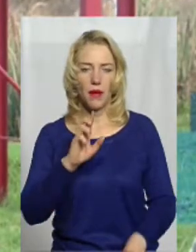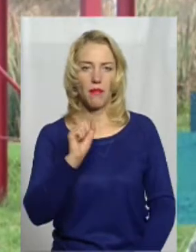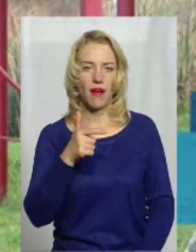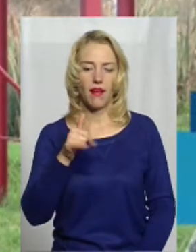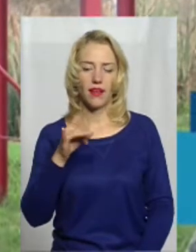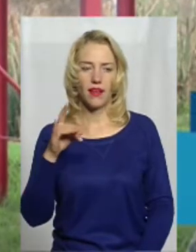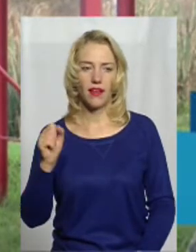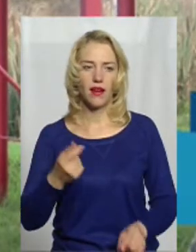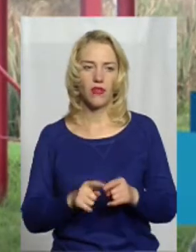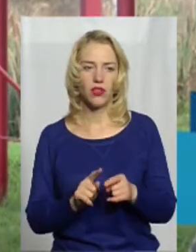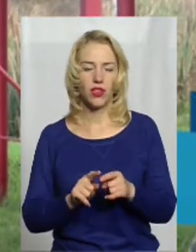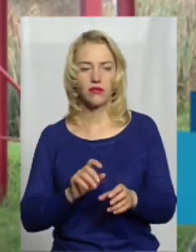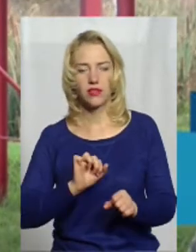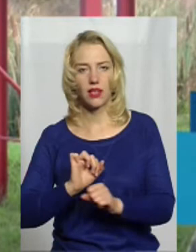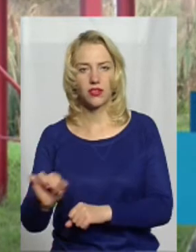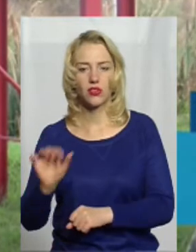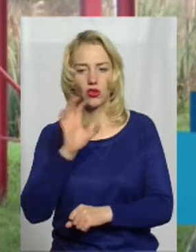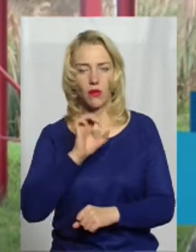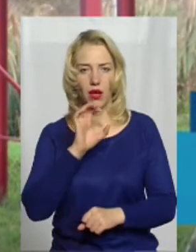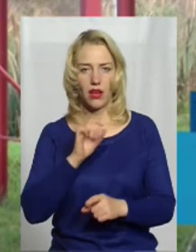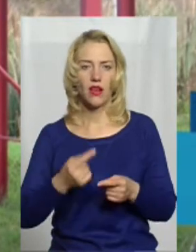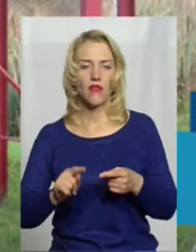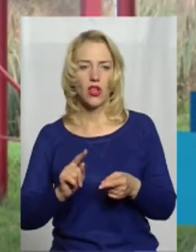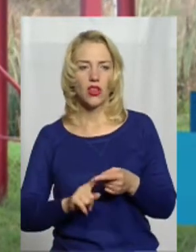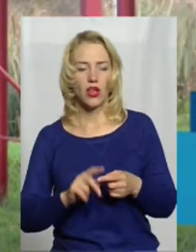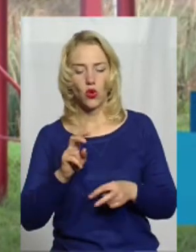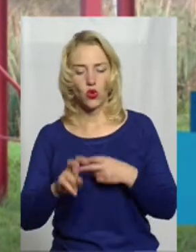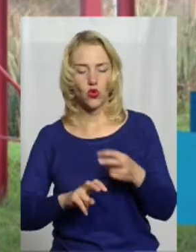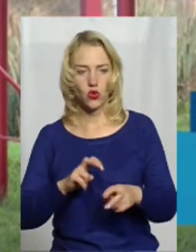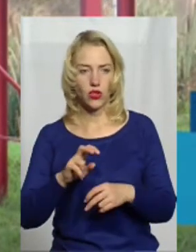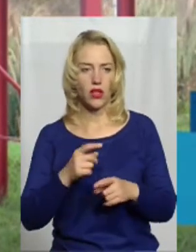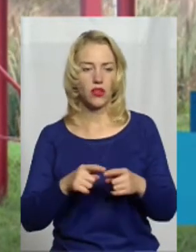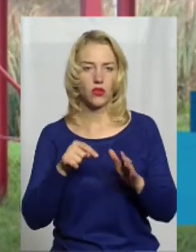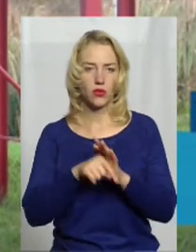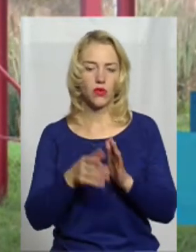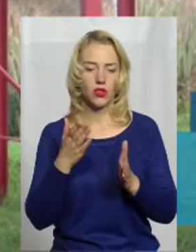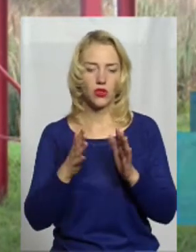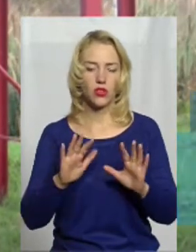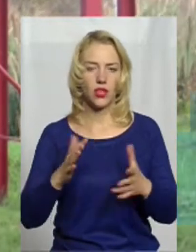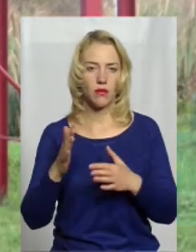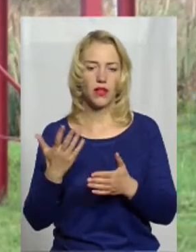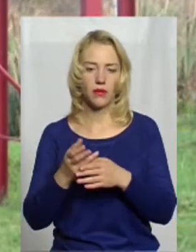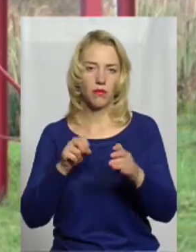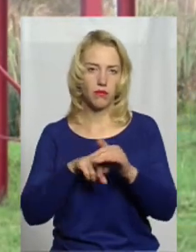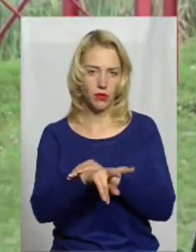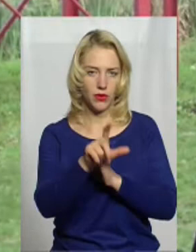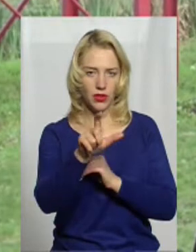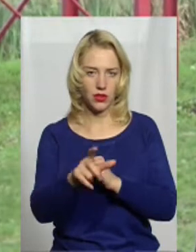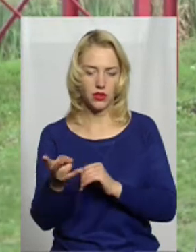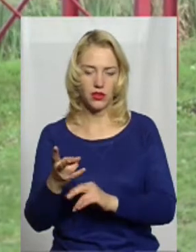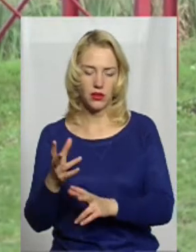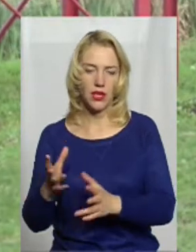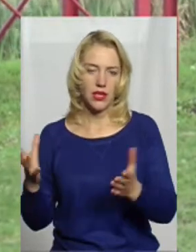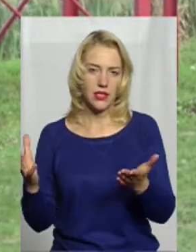захисна розшукова собака, тобто, якщо трапляється побіг, собака повинна знайти,